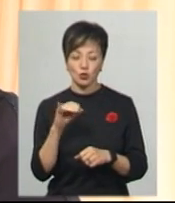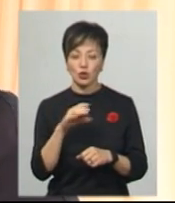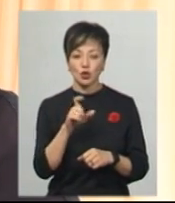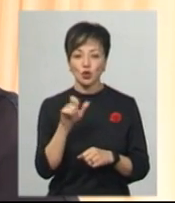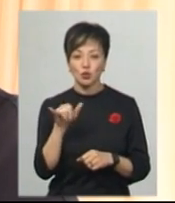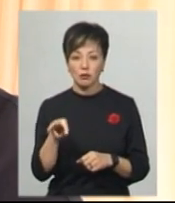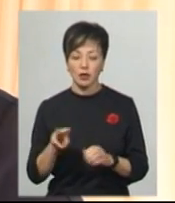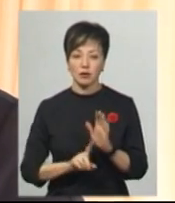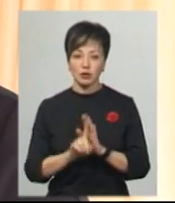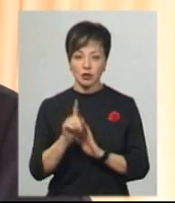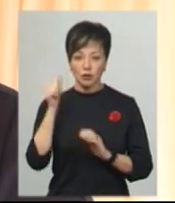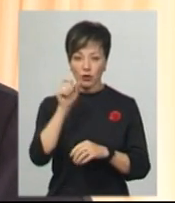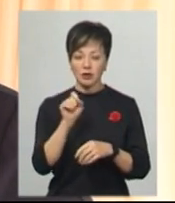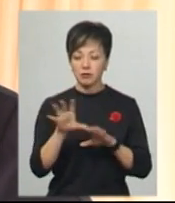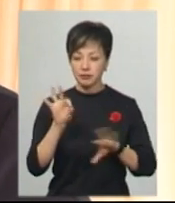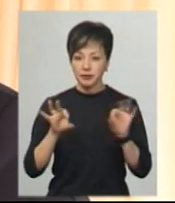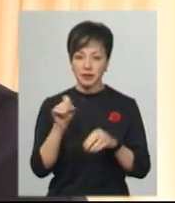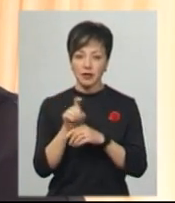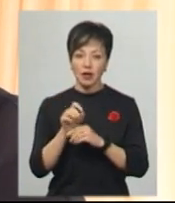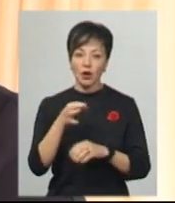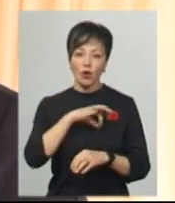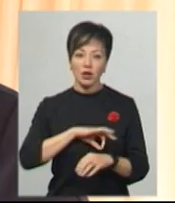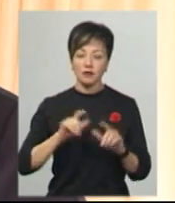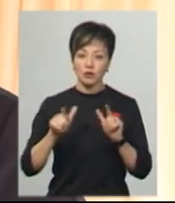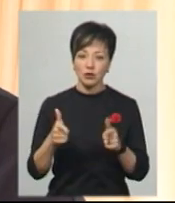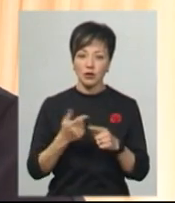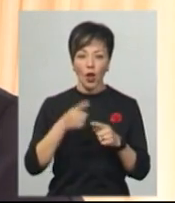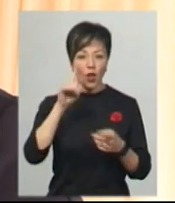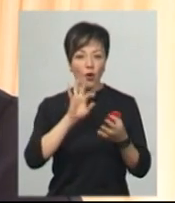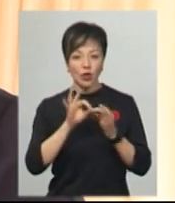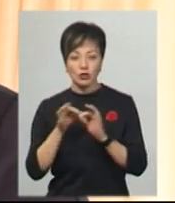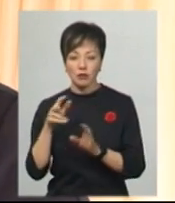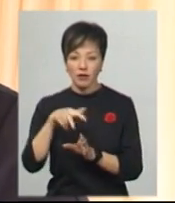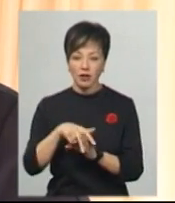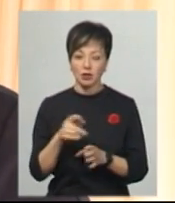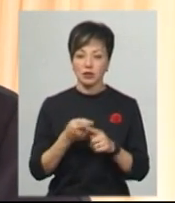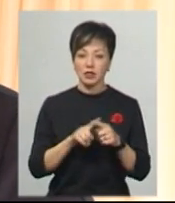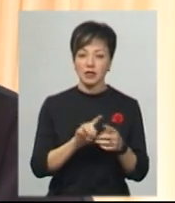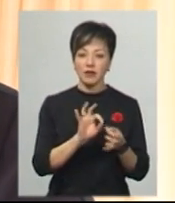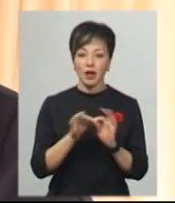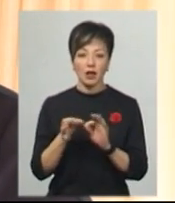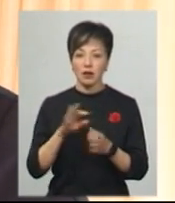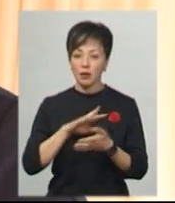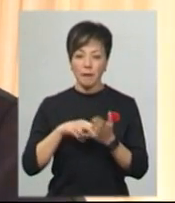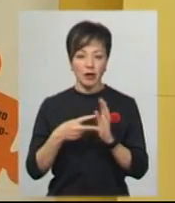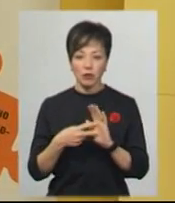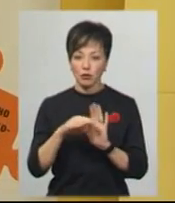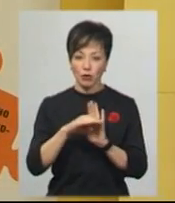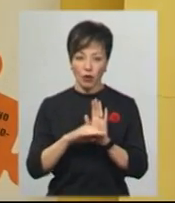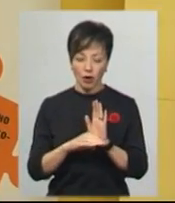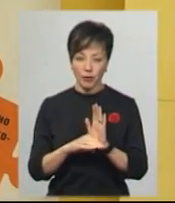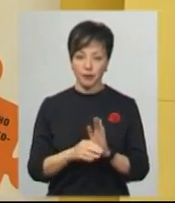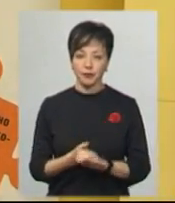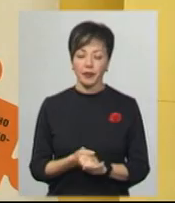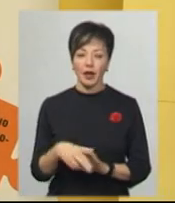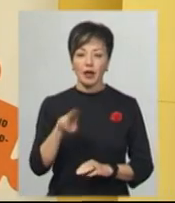стараюся підбирати такі завдання, які були б їм корисні на вступі. Це завдання з логічним навантаженням, завдання, які не передбачені програмою. Хоч